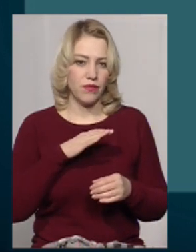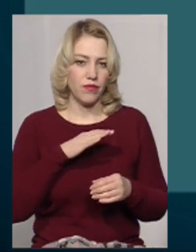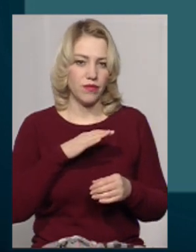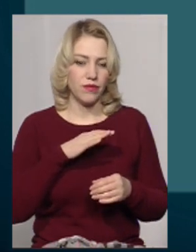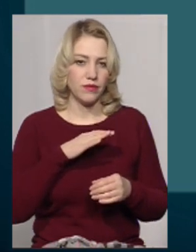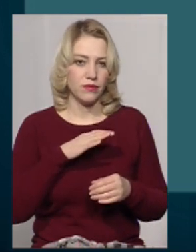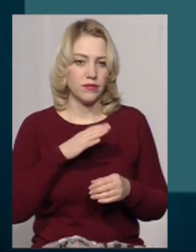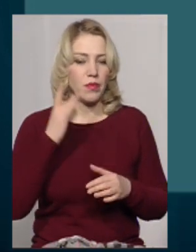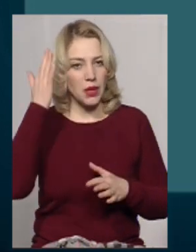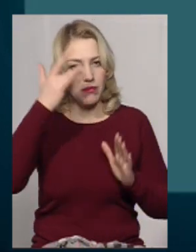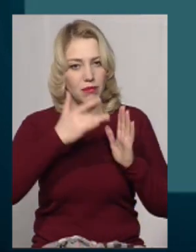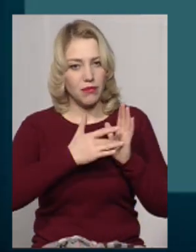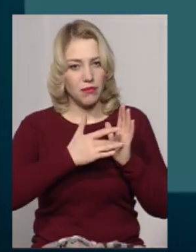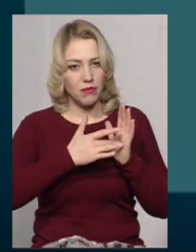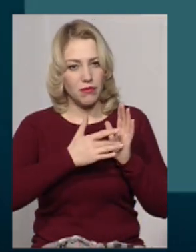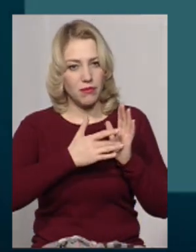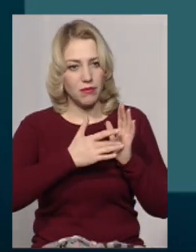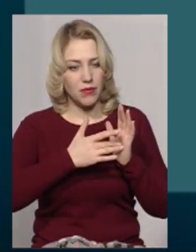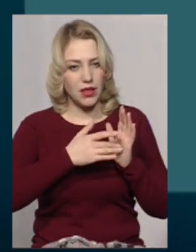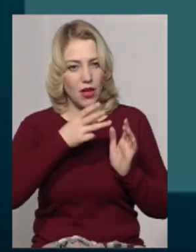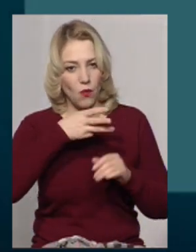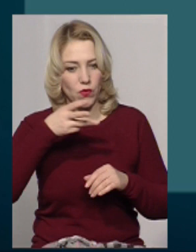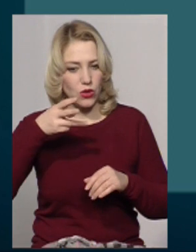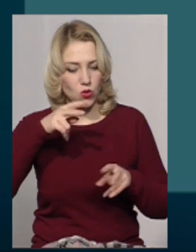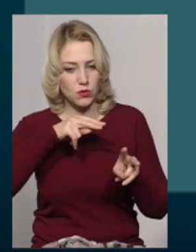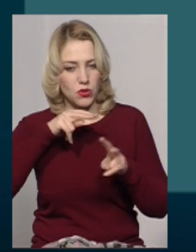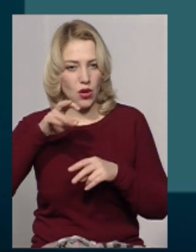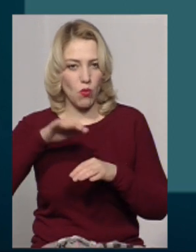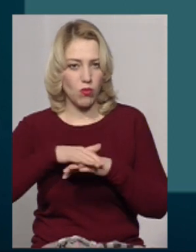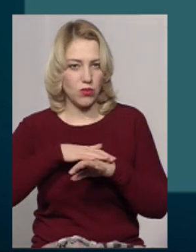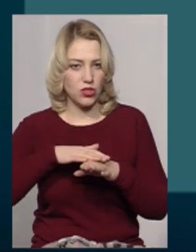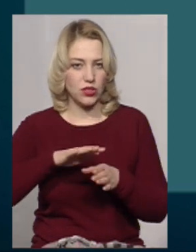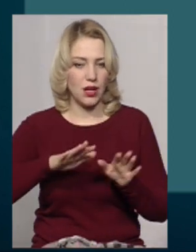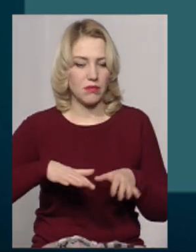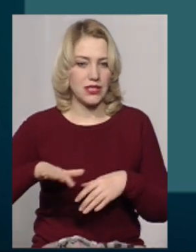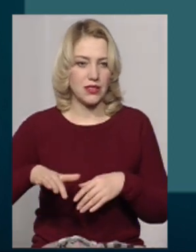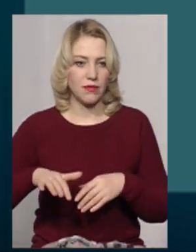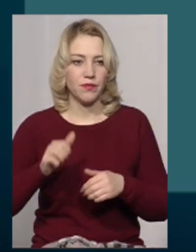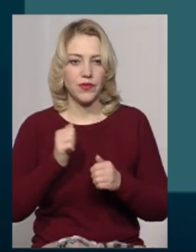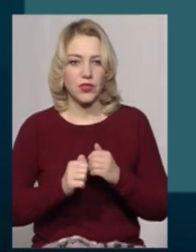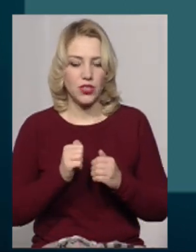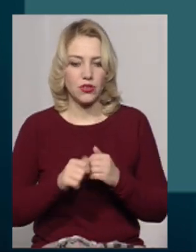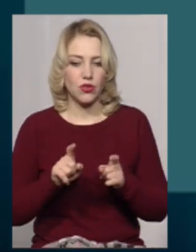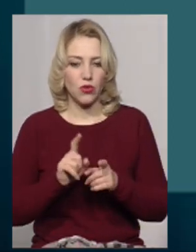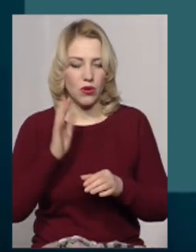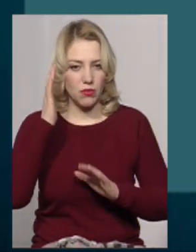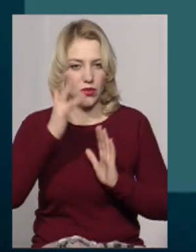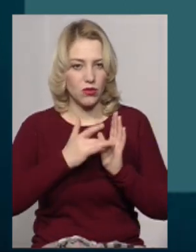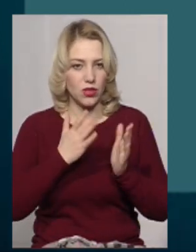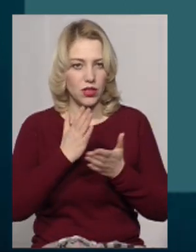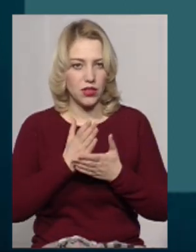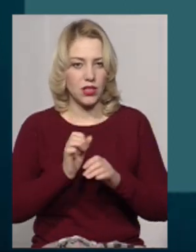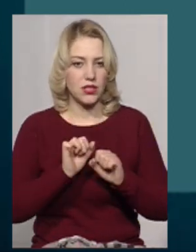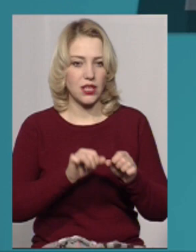ніж мета того відеоспостереження у публічних місцях. Досить факт, часто такою метою є захист